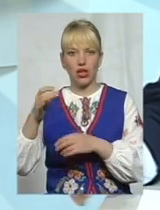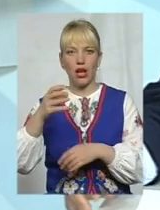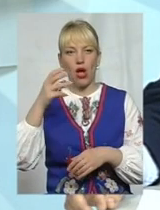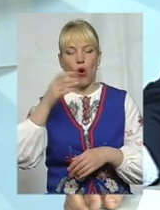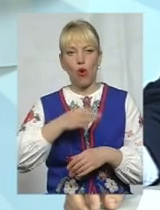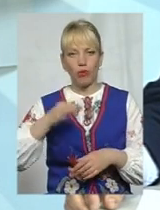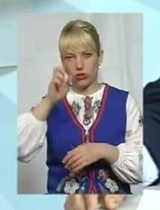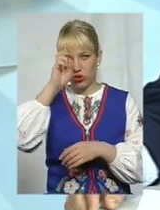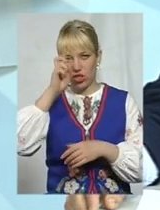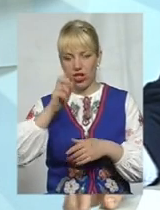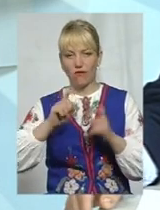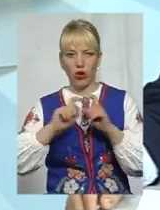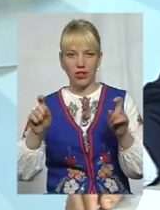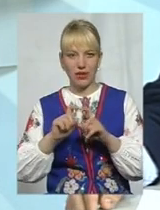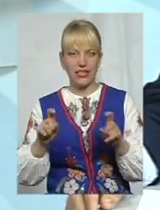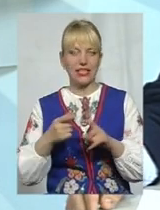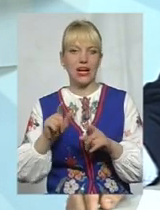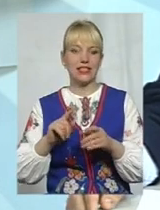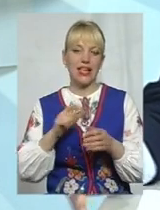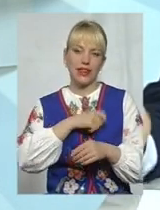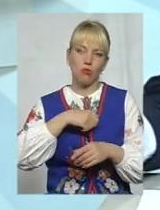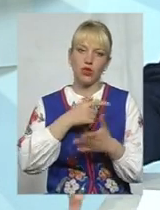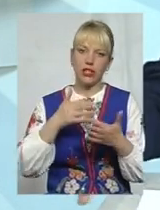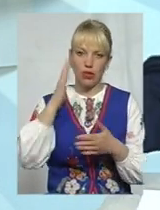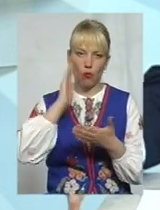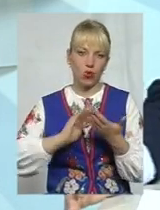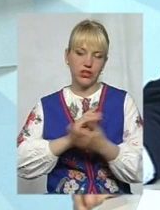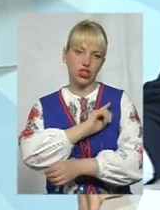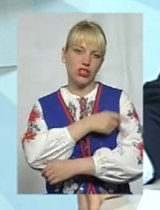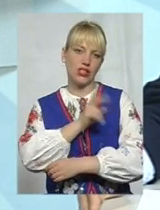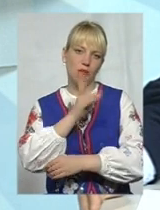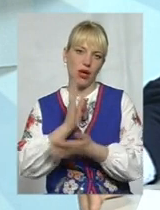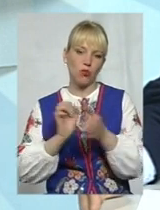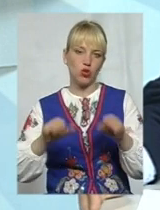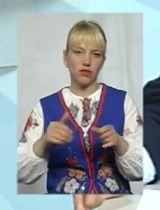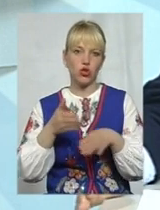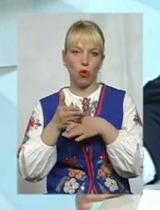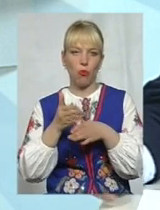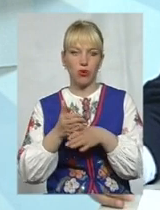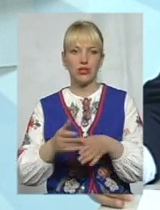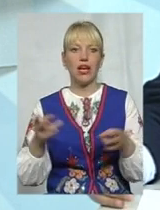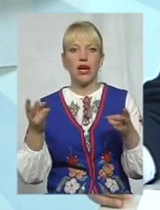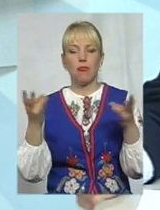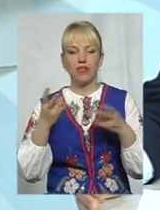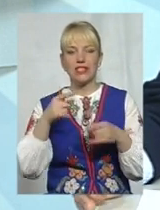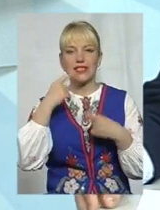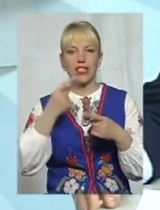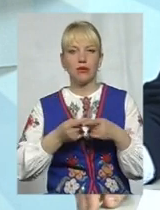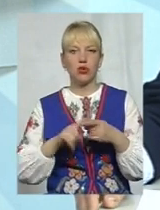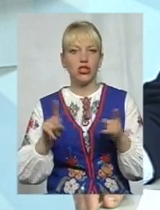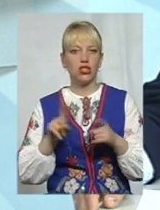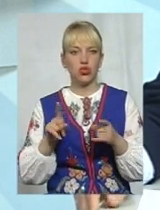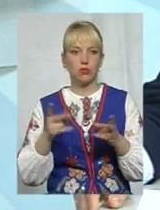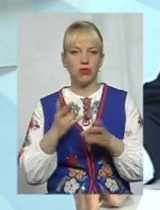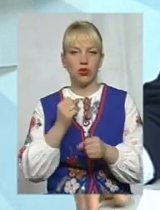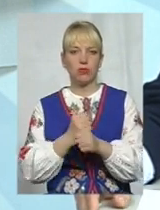адміністрації, депутати від різних політичних сил, які мають можливості допомогти, мають сказати про те, що ми будемо робити